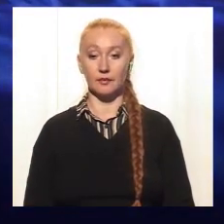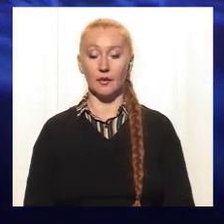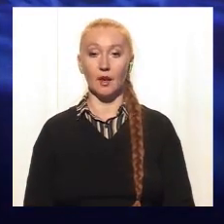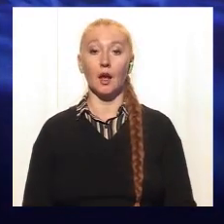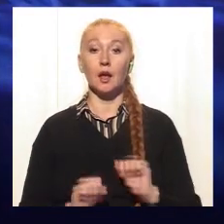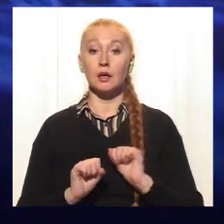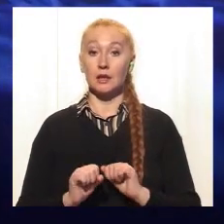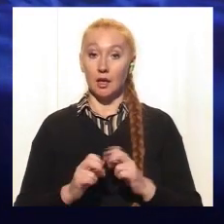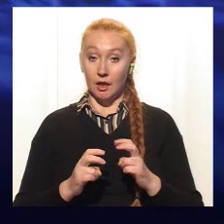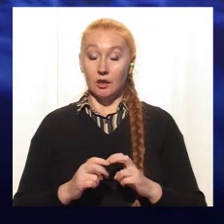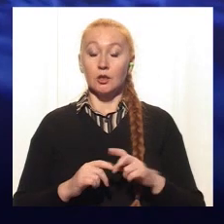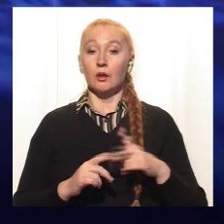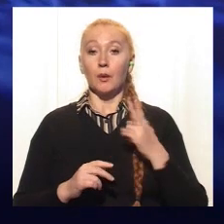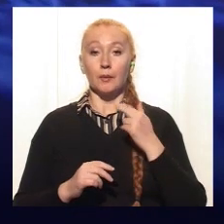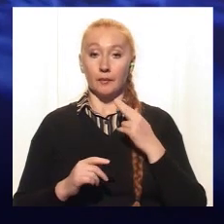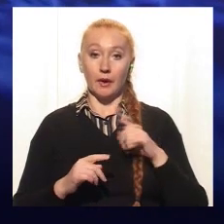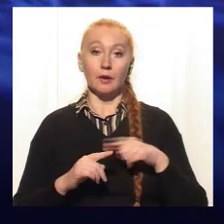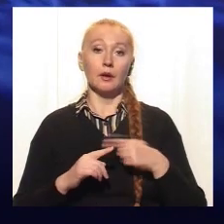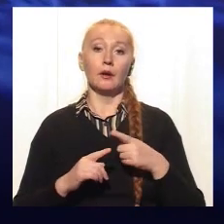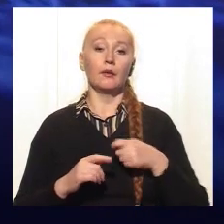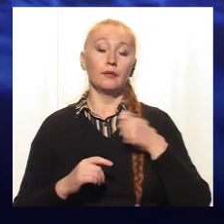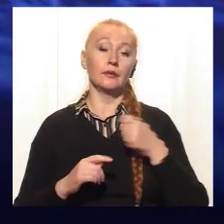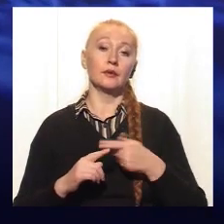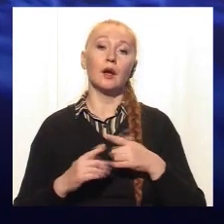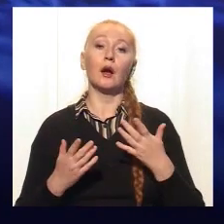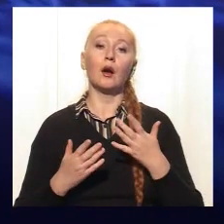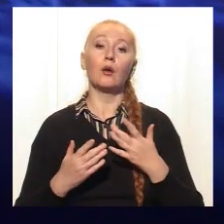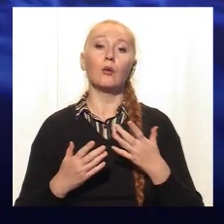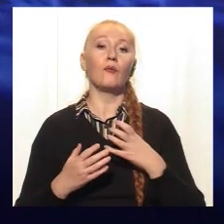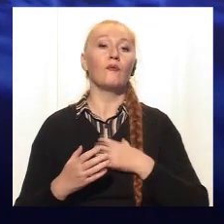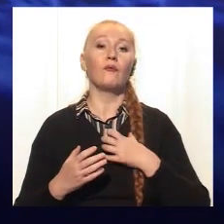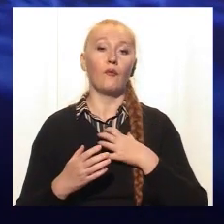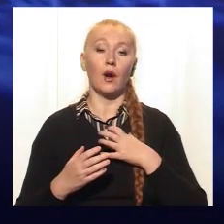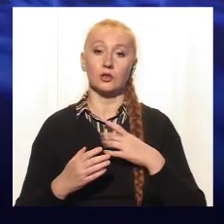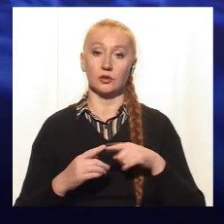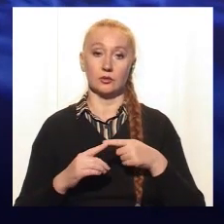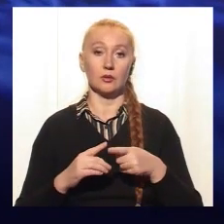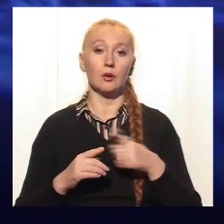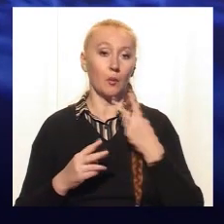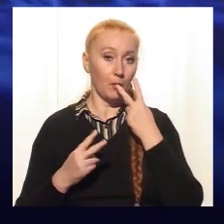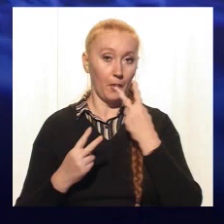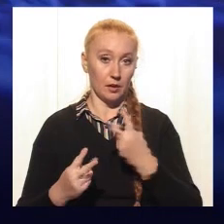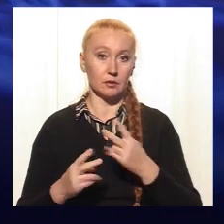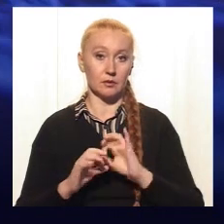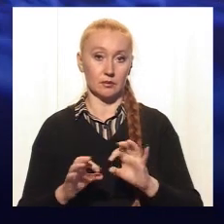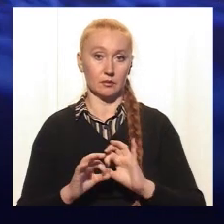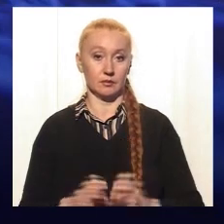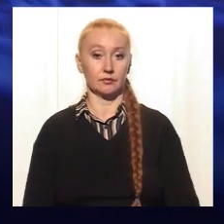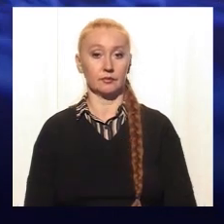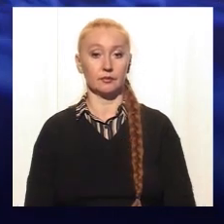Контрацепція у підлітковому віці. На яких основних моментах ви б, як лікарка, хотіли б акцентувати увагу?